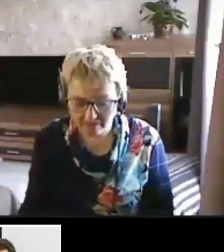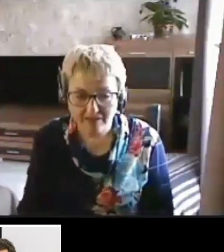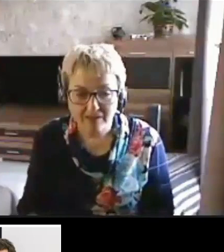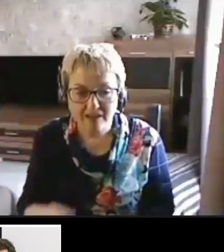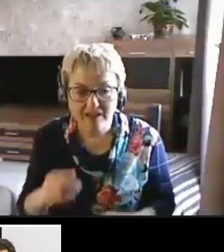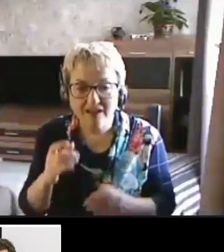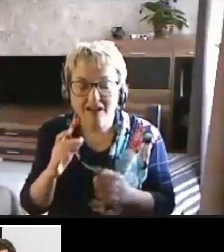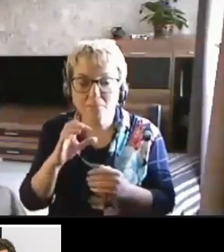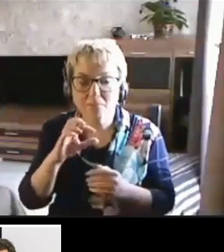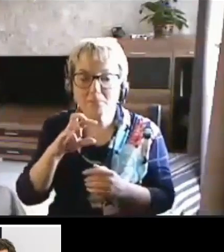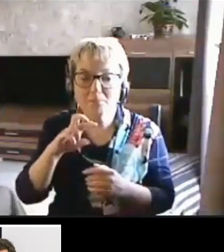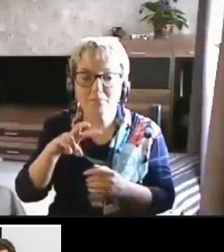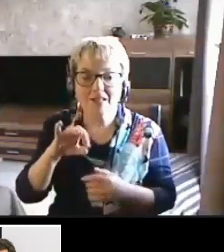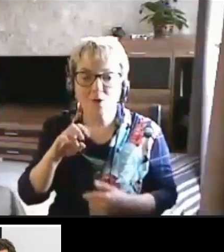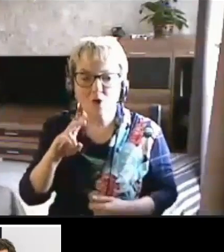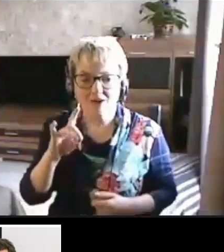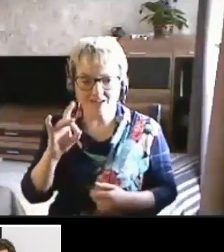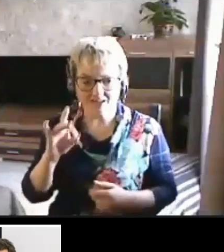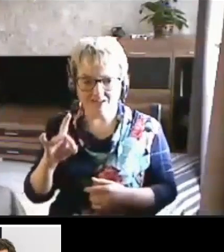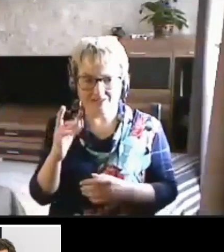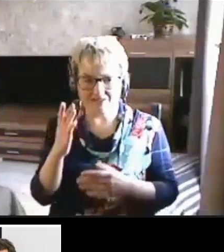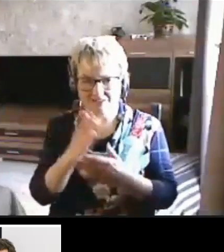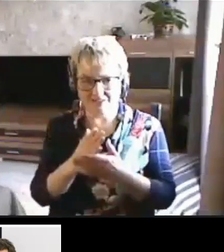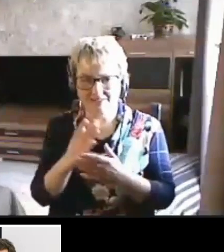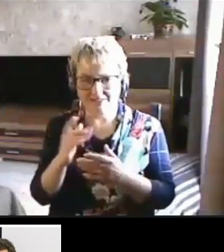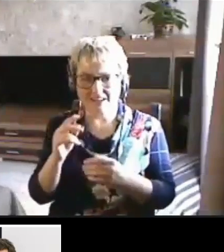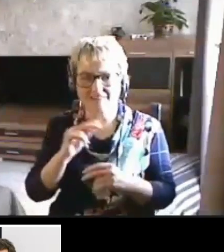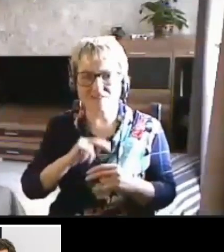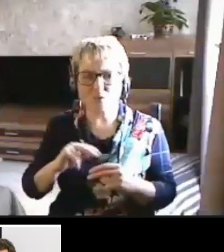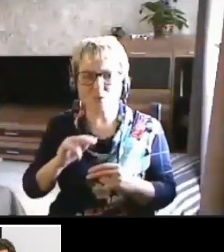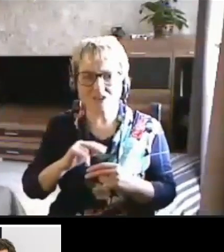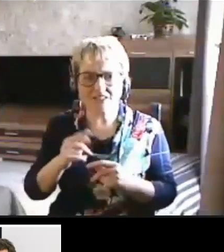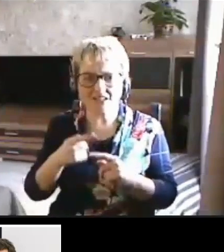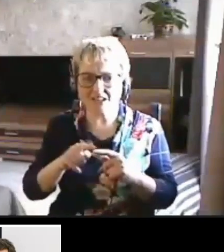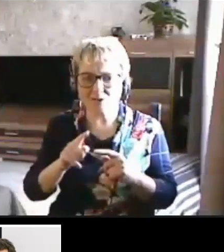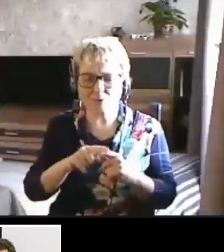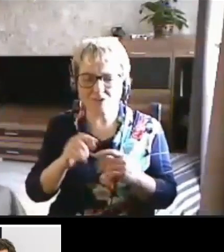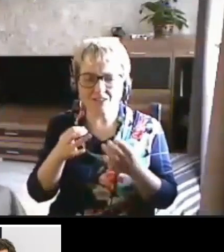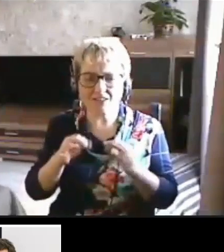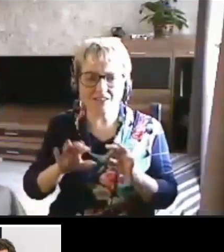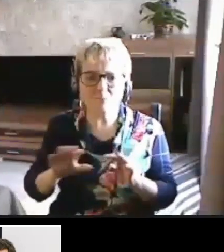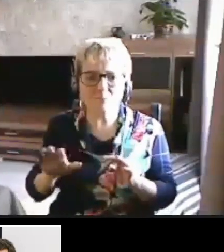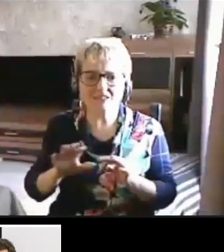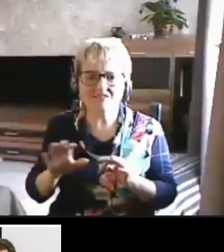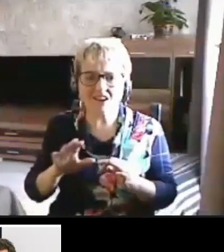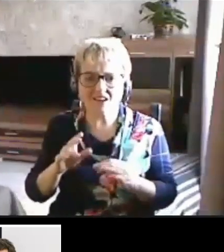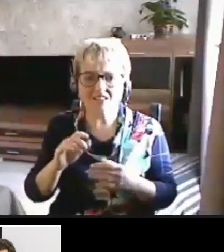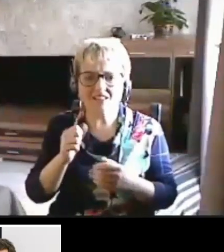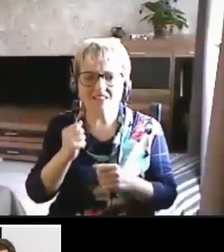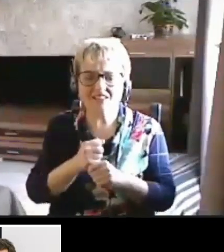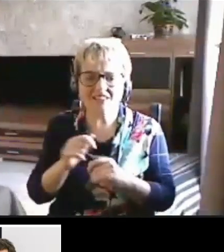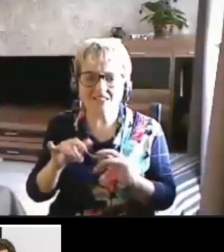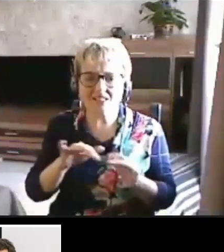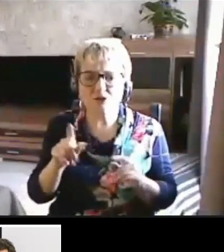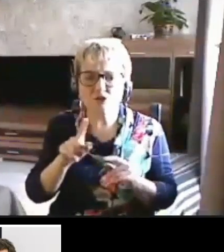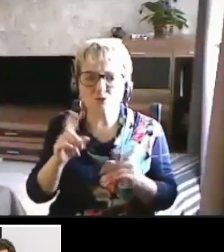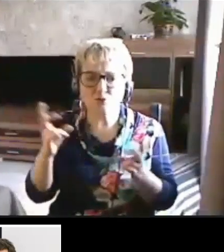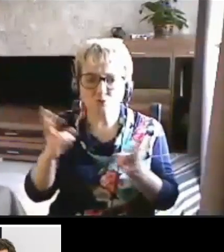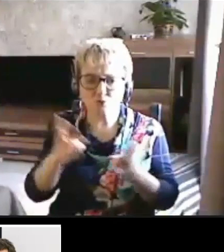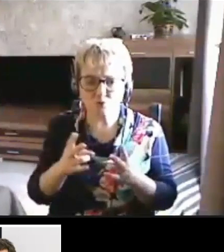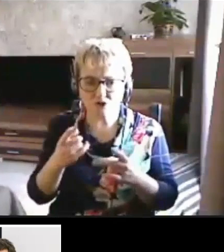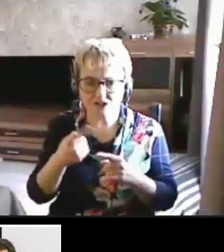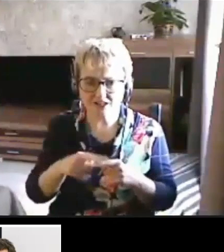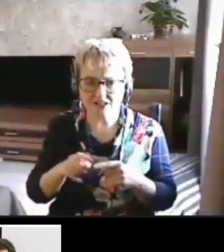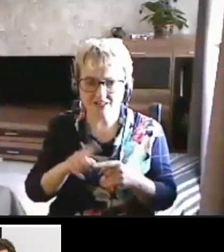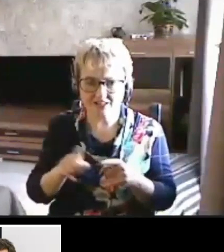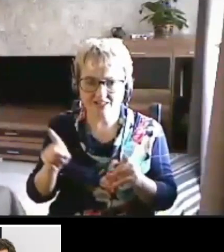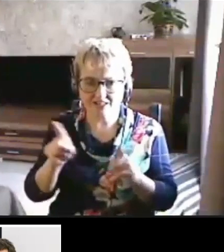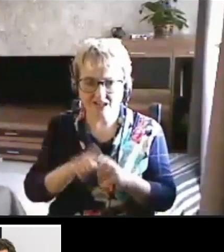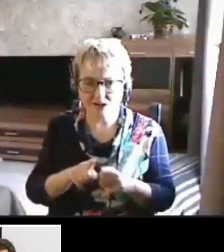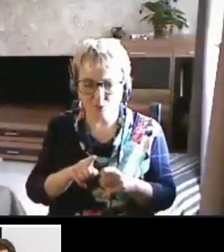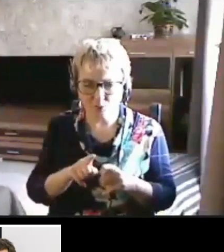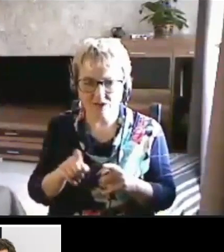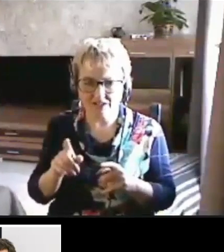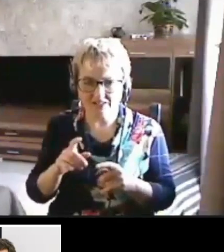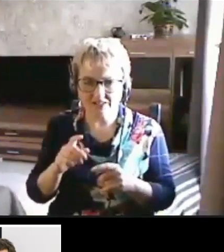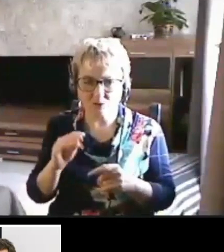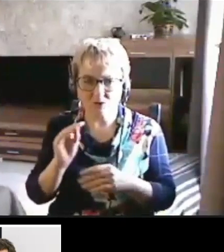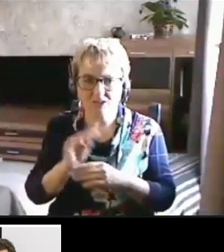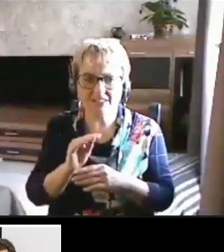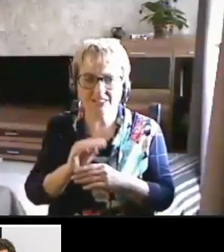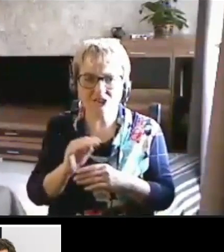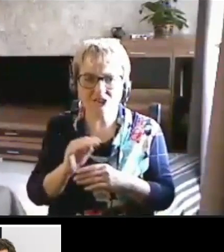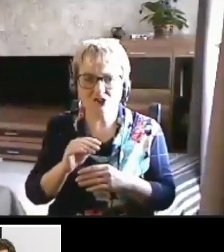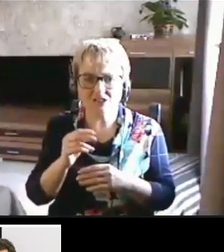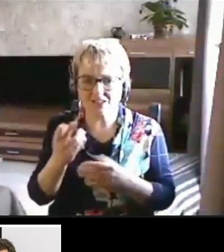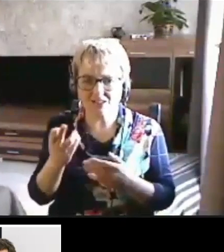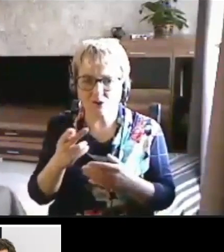блокеров. Блокер это такая функция, которая не позволяет в итоге сделать то, что нужно. То есть, это такой критический